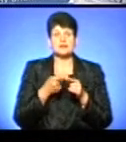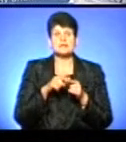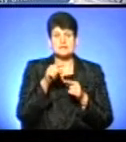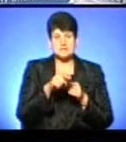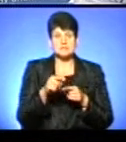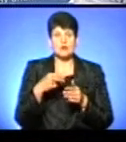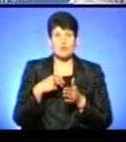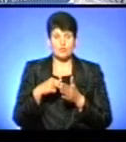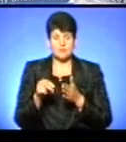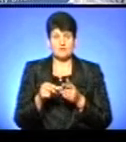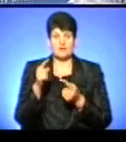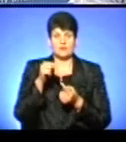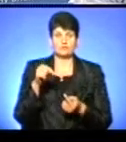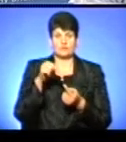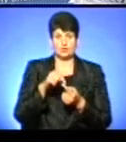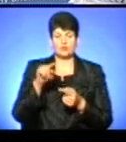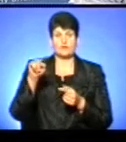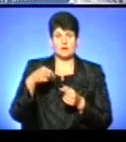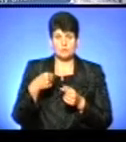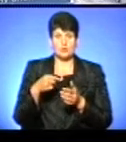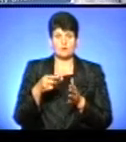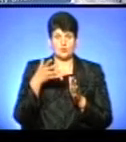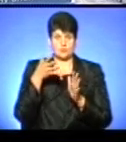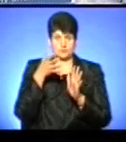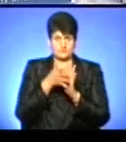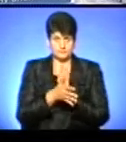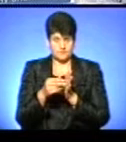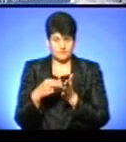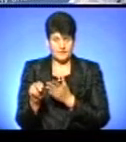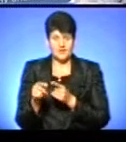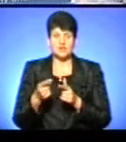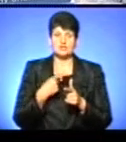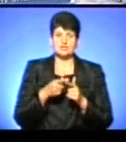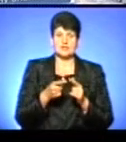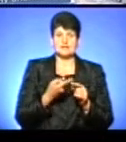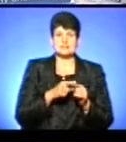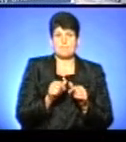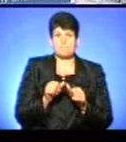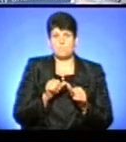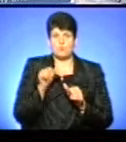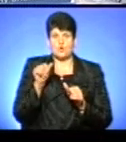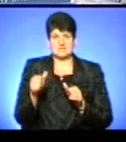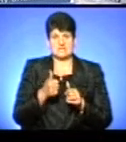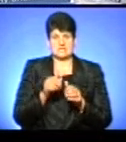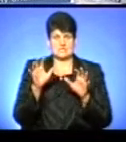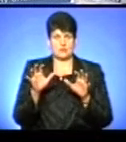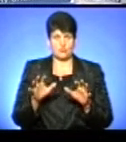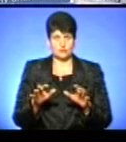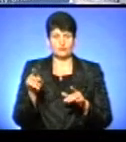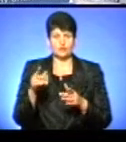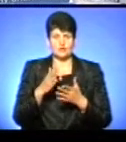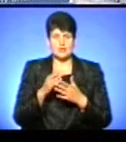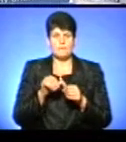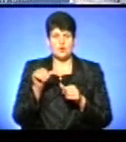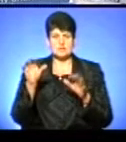відповідна до вимог закону про публічні закупівлі, чи це має йти поза законом? Поза законом воно йде, якщо